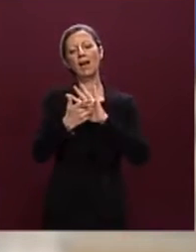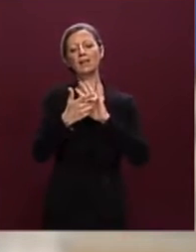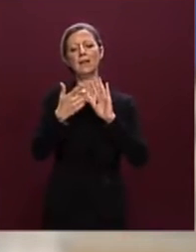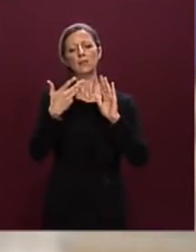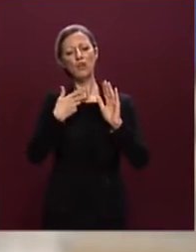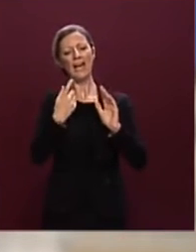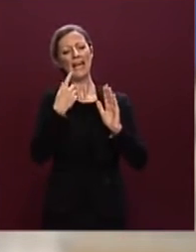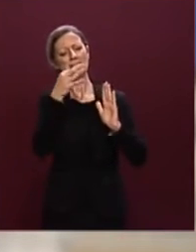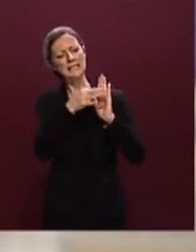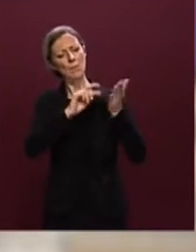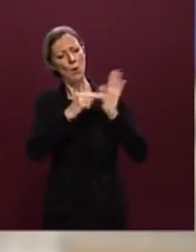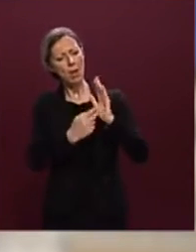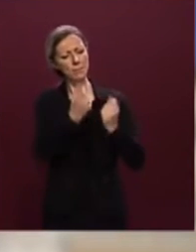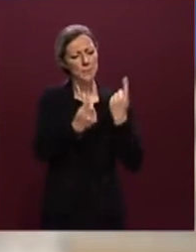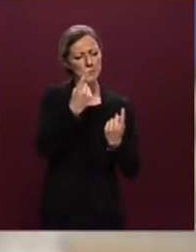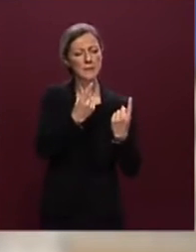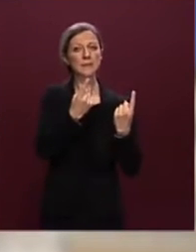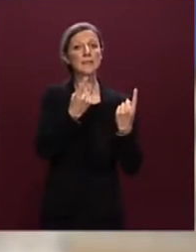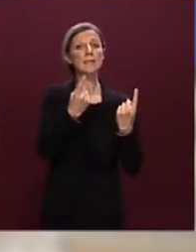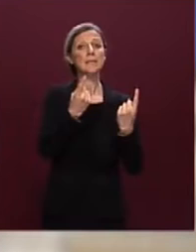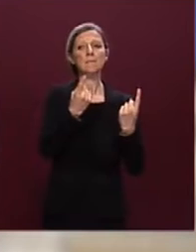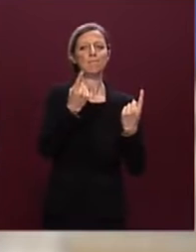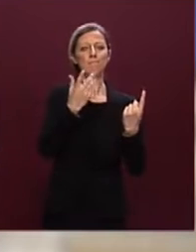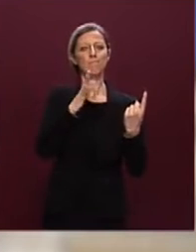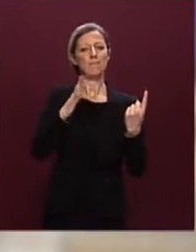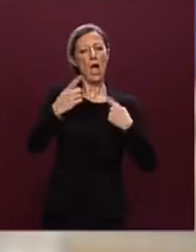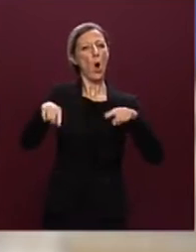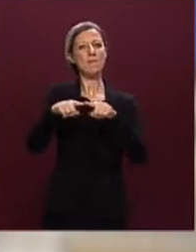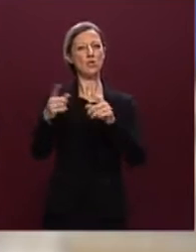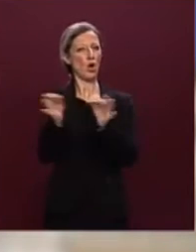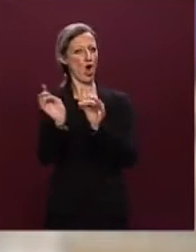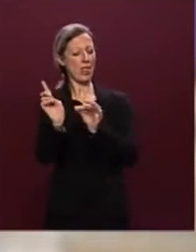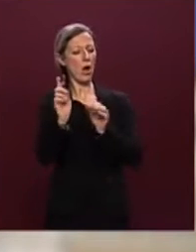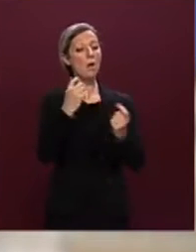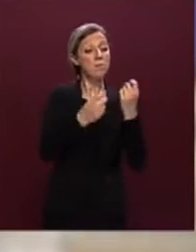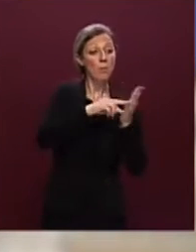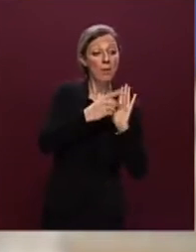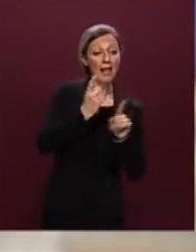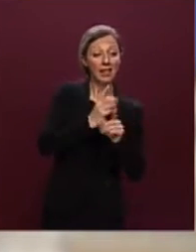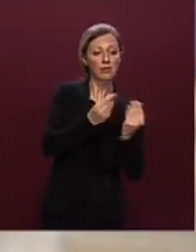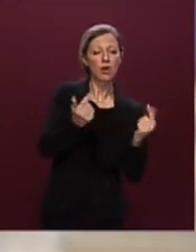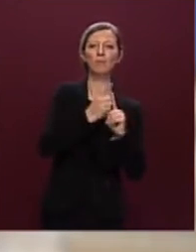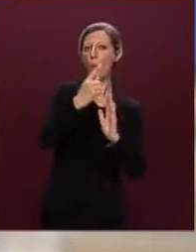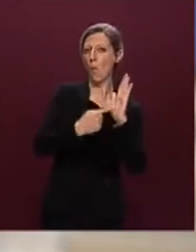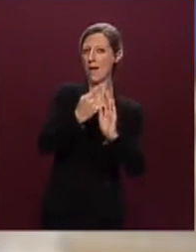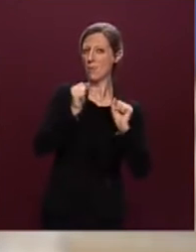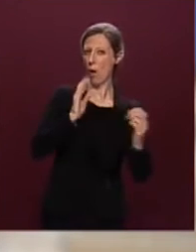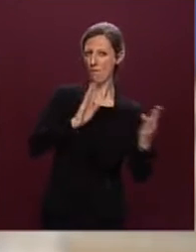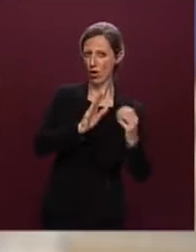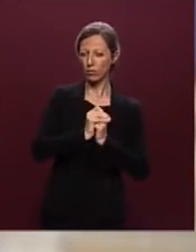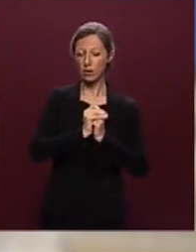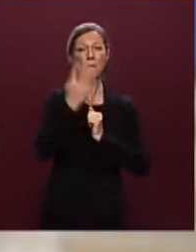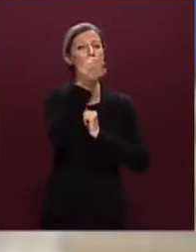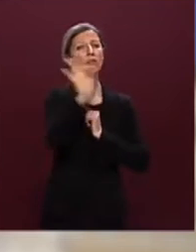di criticità che non venivano condivisi dalla Commissione europea. In modo particolare, tra le diverse